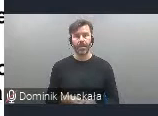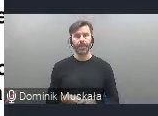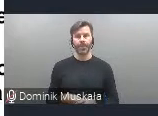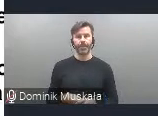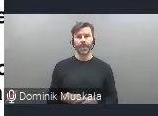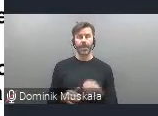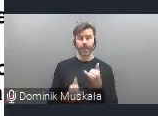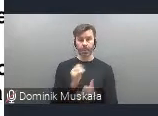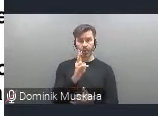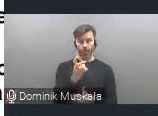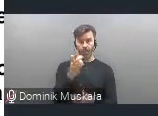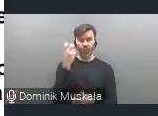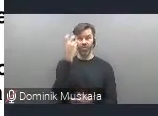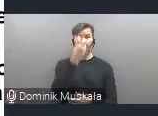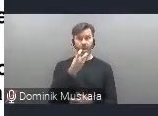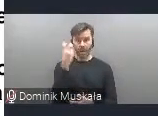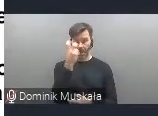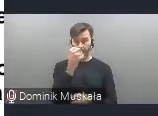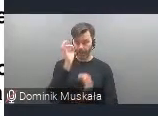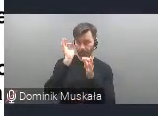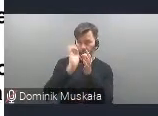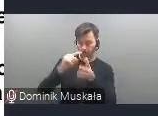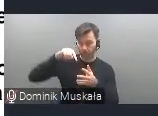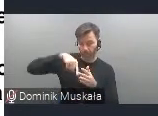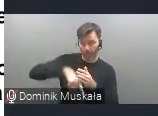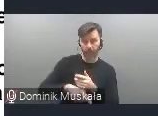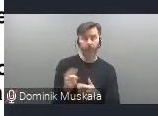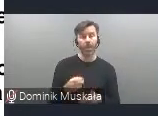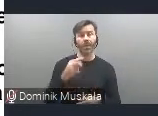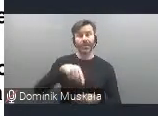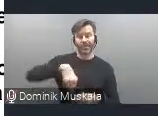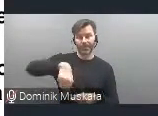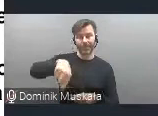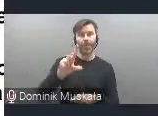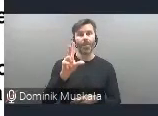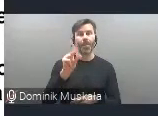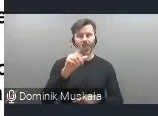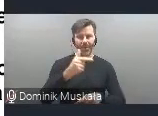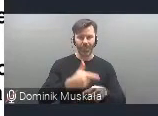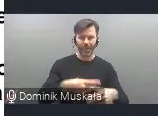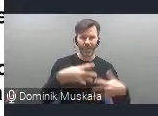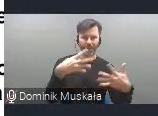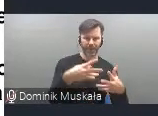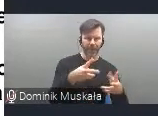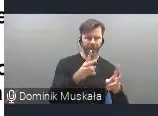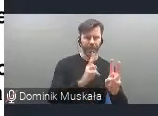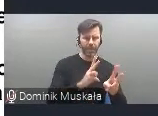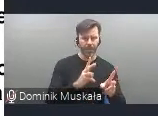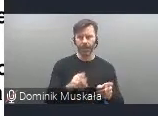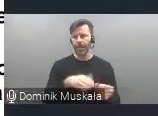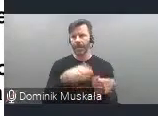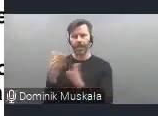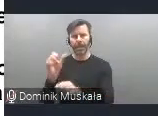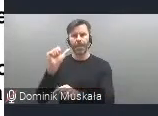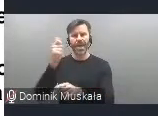głębiej zainteresowany, to w poniedziałeku 29 listopada i w środę 1 grudnia